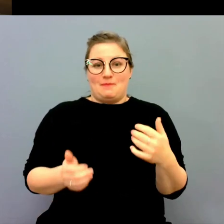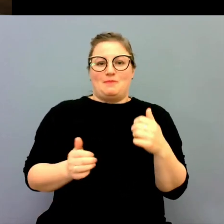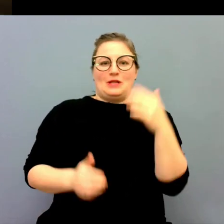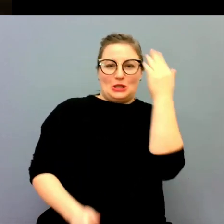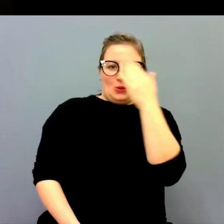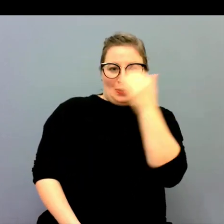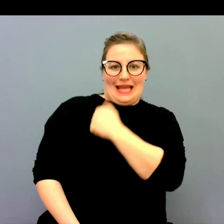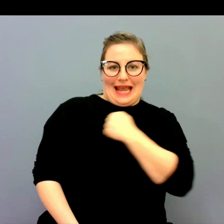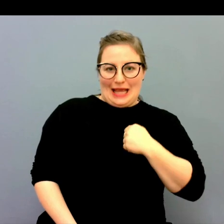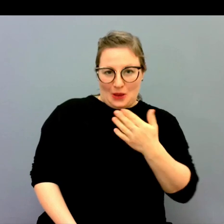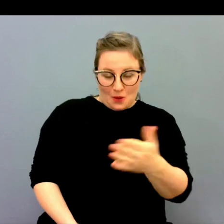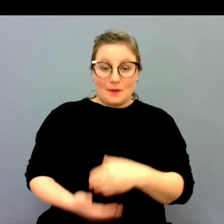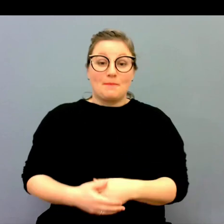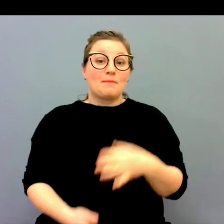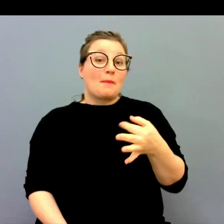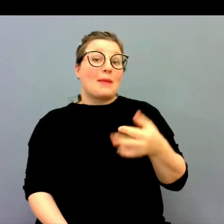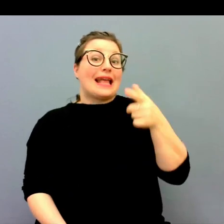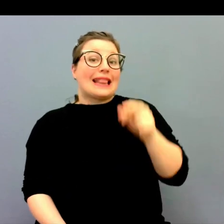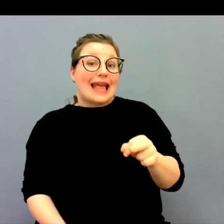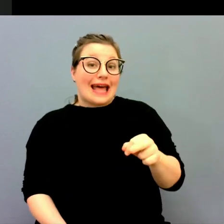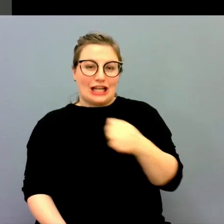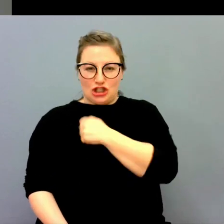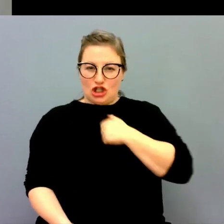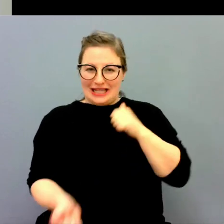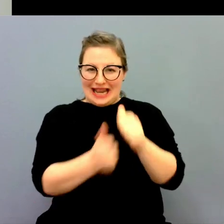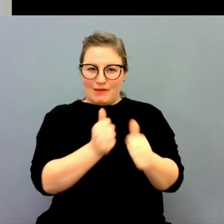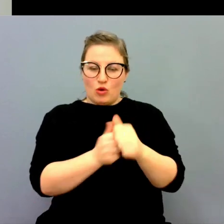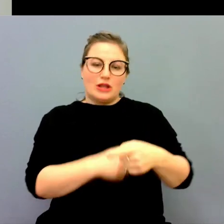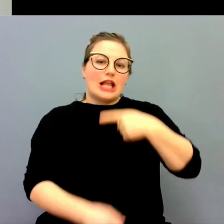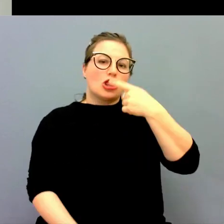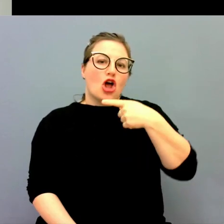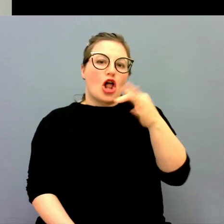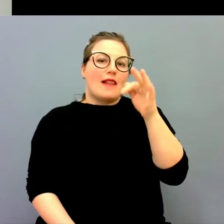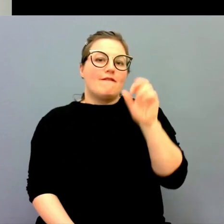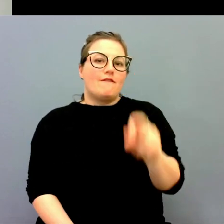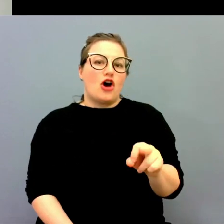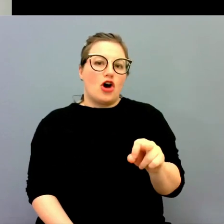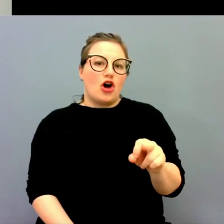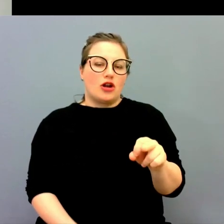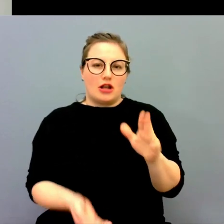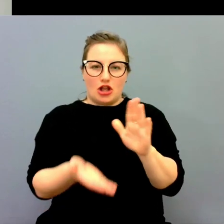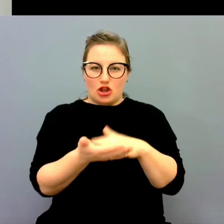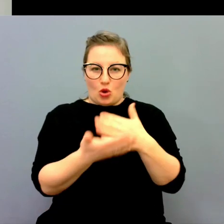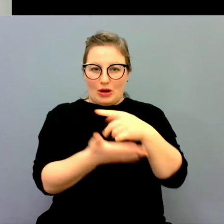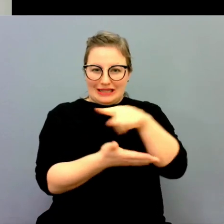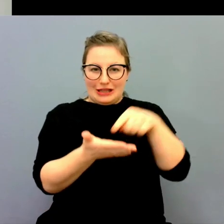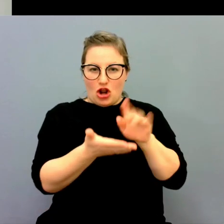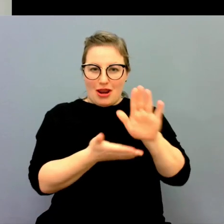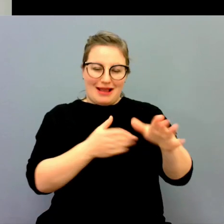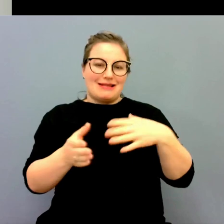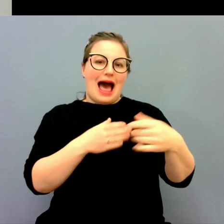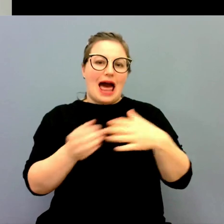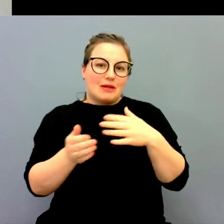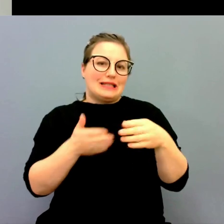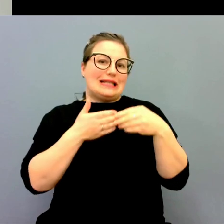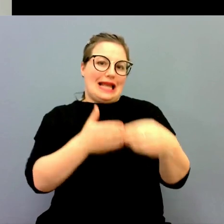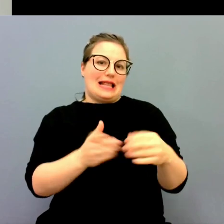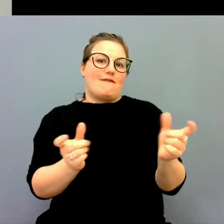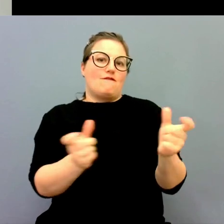Och vi har också Peter Strid som är styrelseledamot i Talför. Som är tolkcentralernas